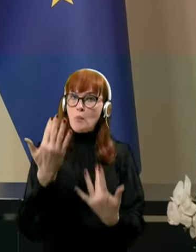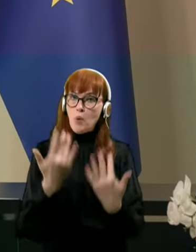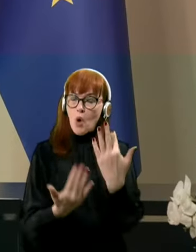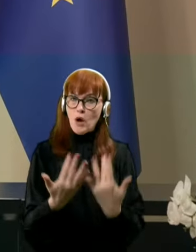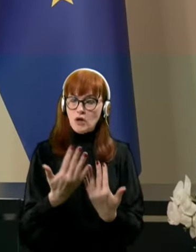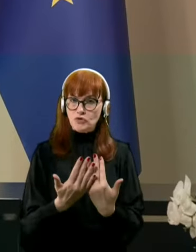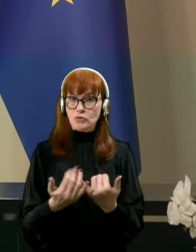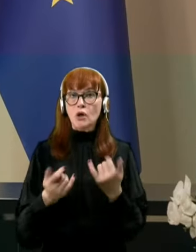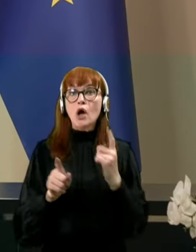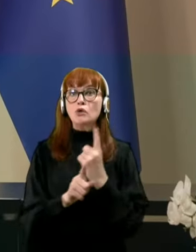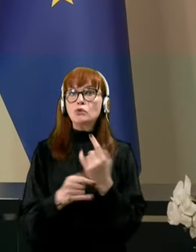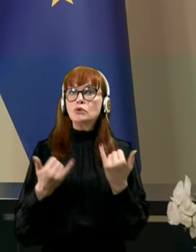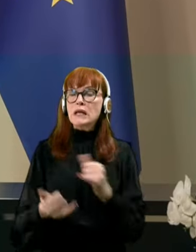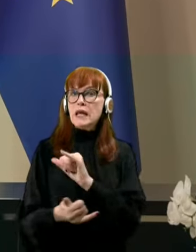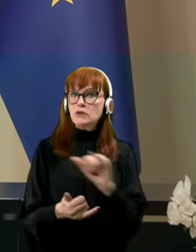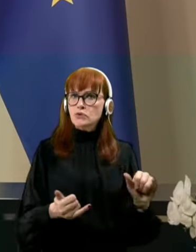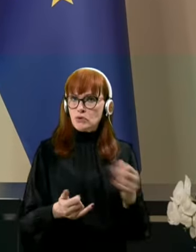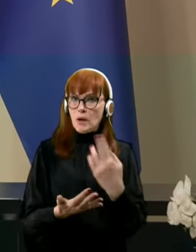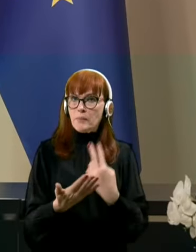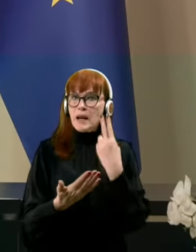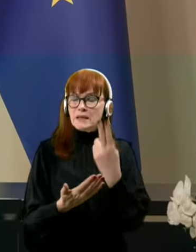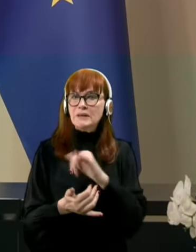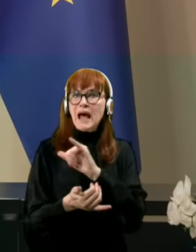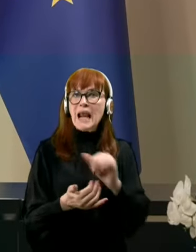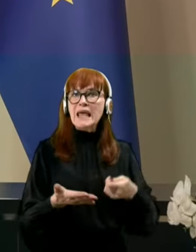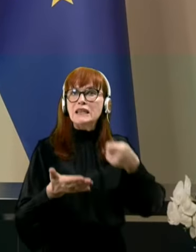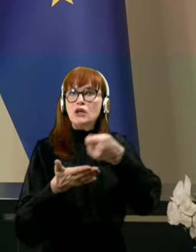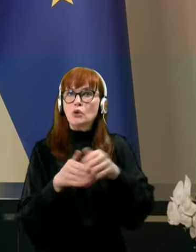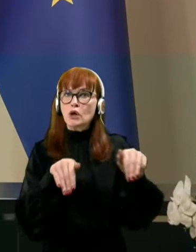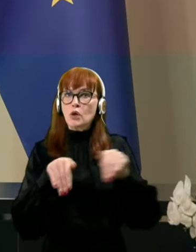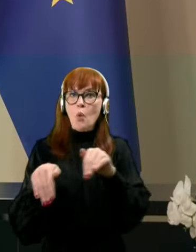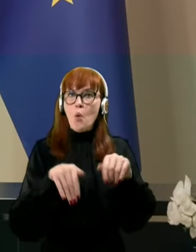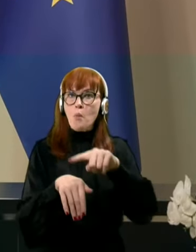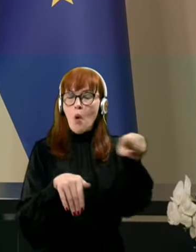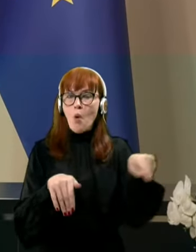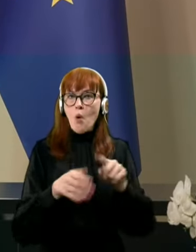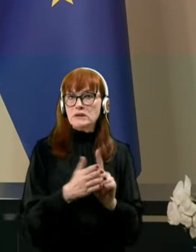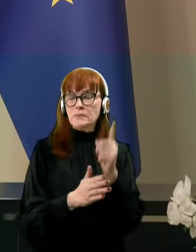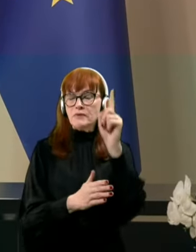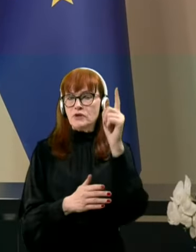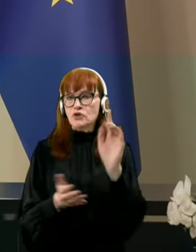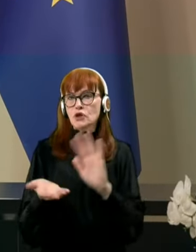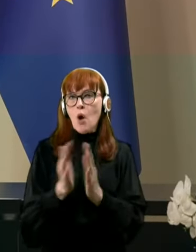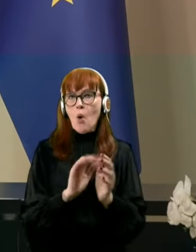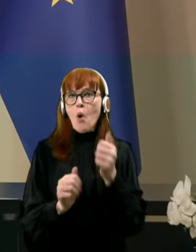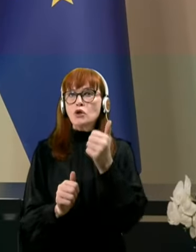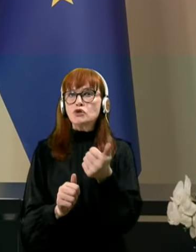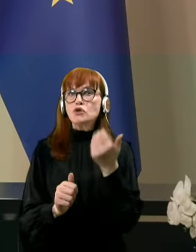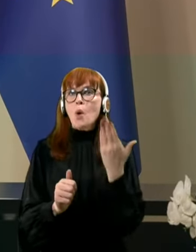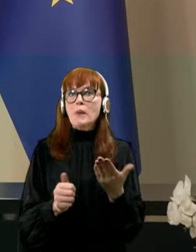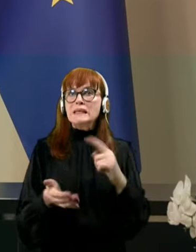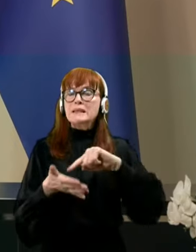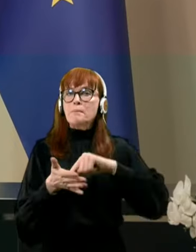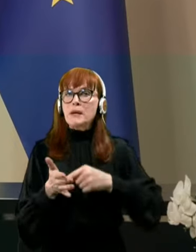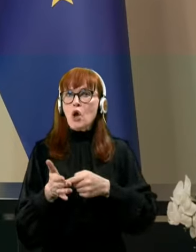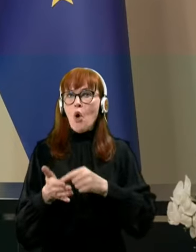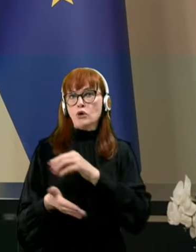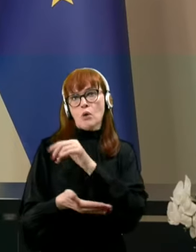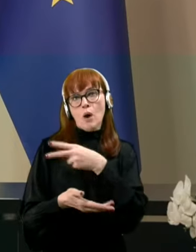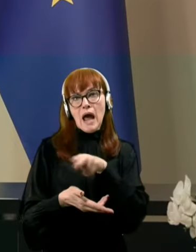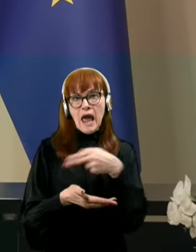Tudi v letošnjem letu so predvidena sredstva za letni dodatek upokojencem v višini okoli 150 milijonov evrov.